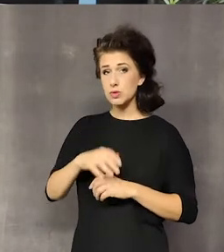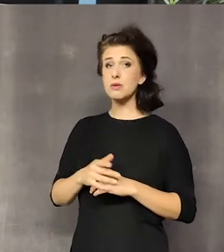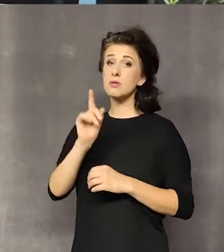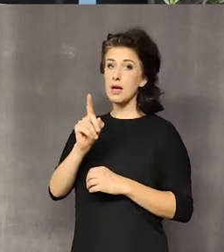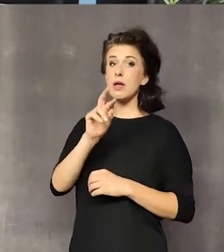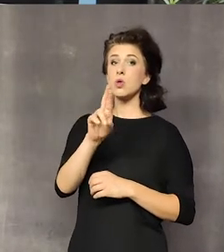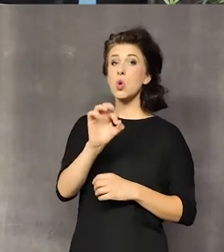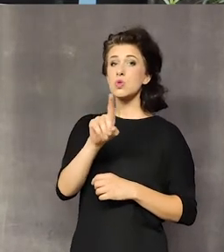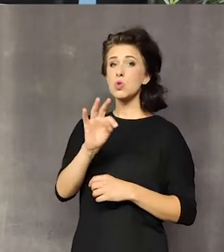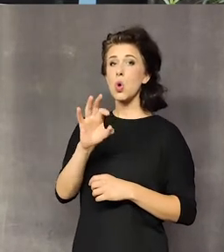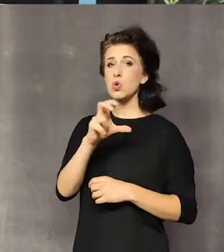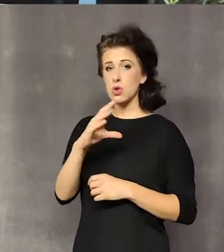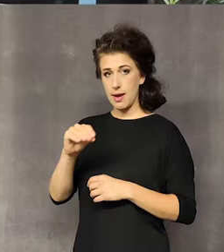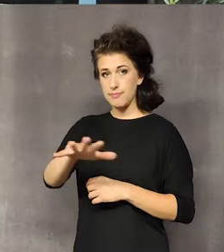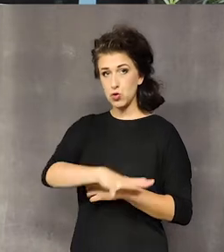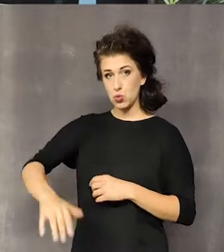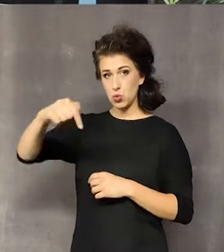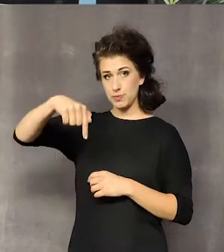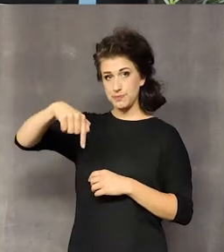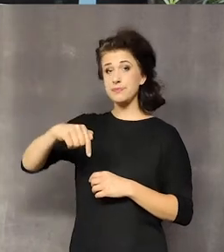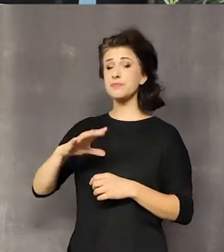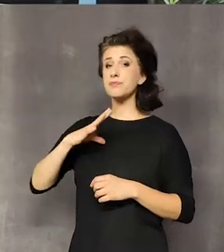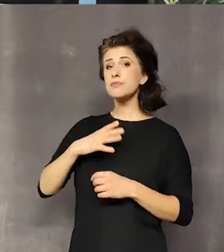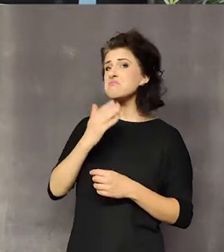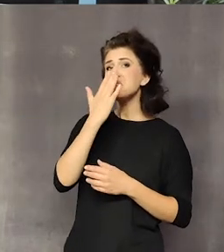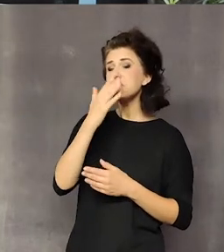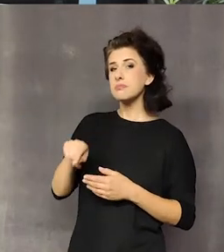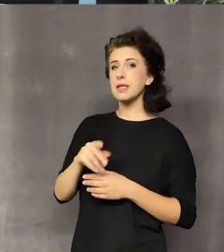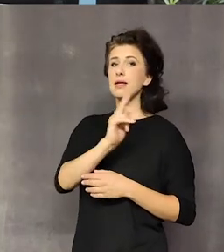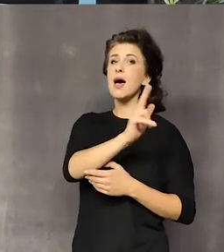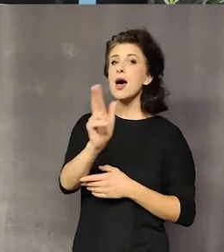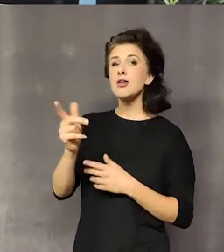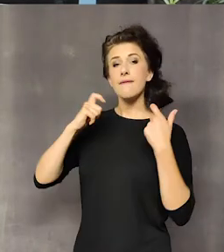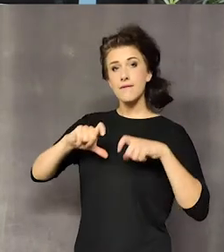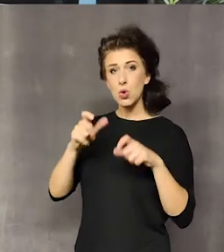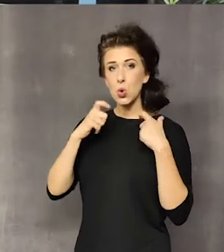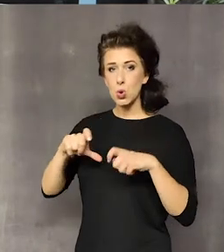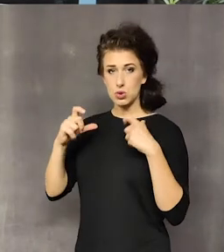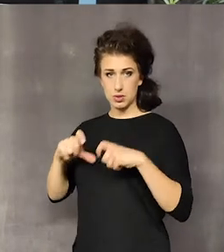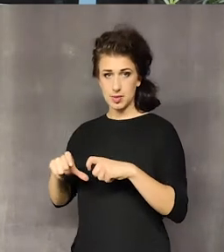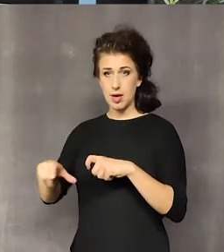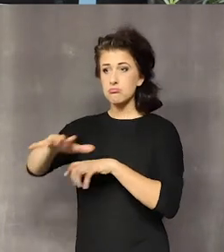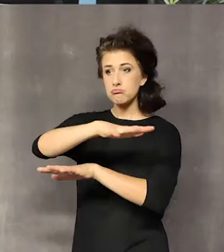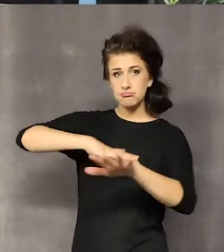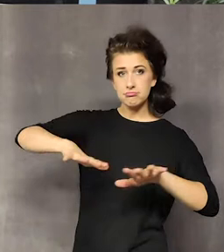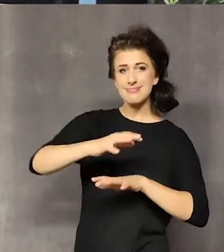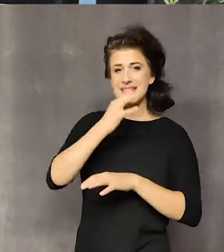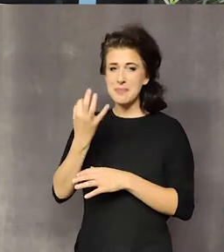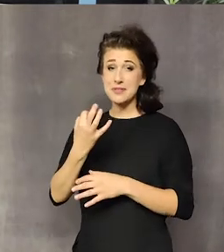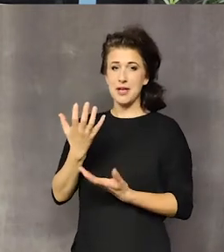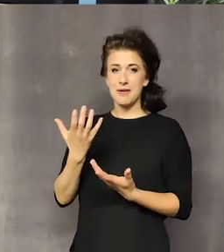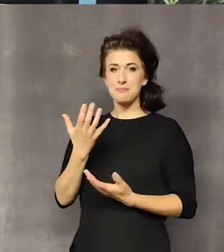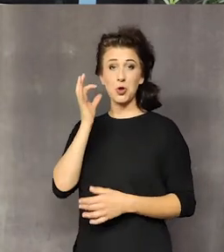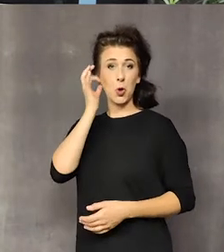tutaj na Roztoczu, było tak, że w każdej wiosce, można powiedzieć, każda taka lepsza gospodyń, która